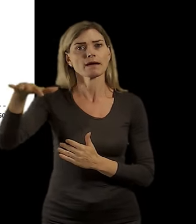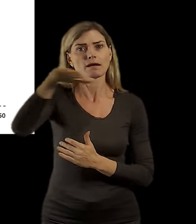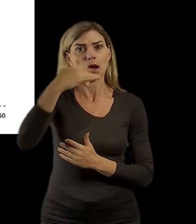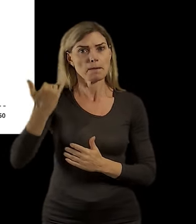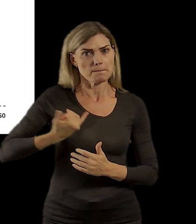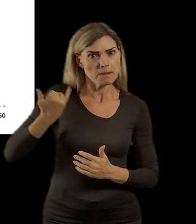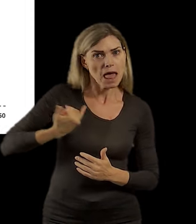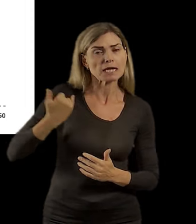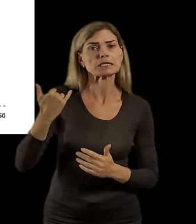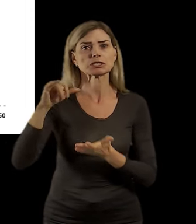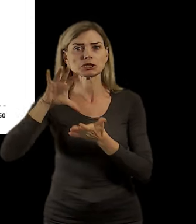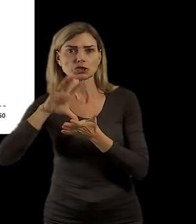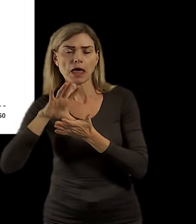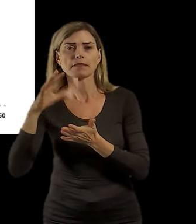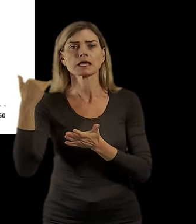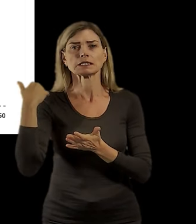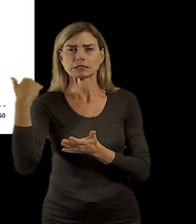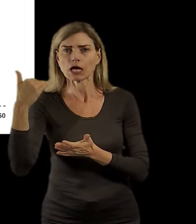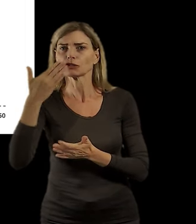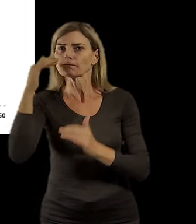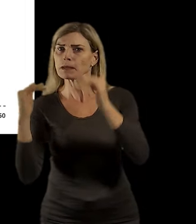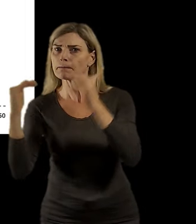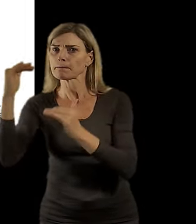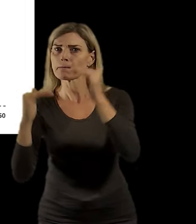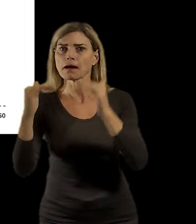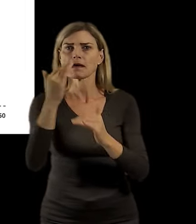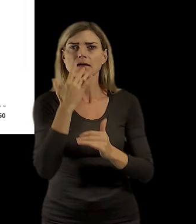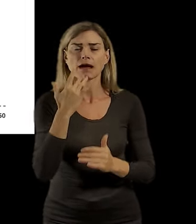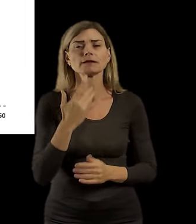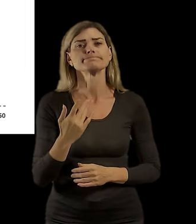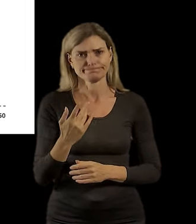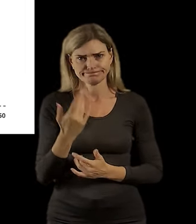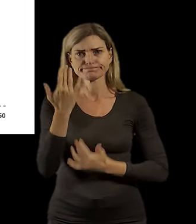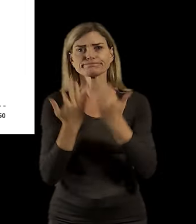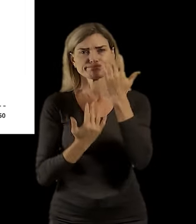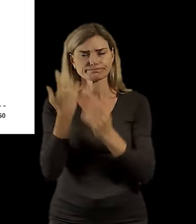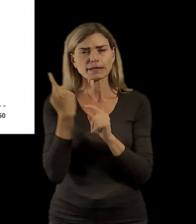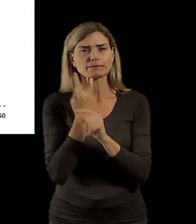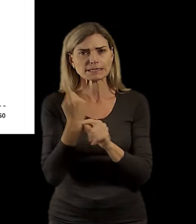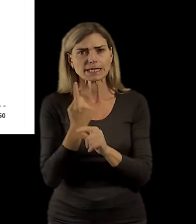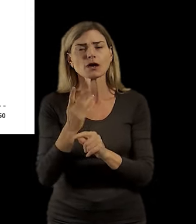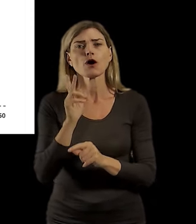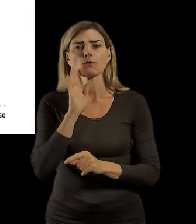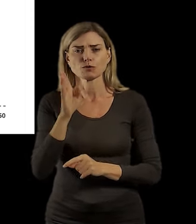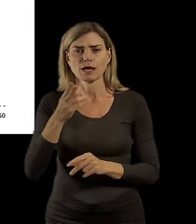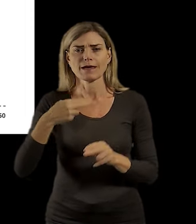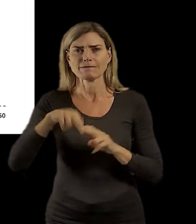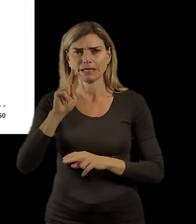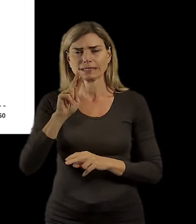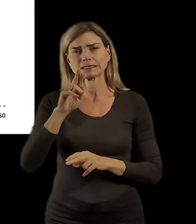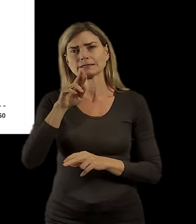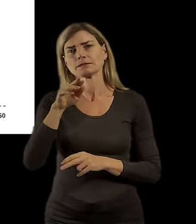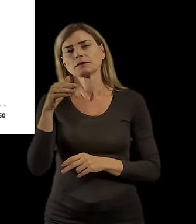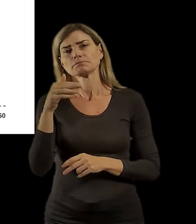vývoj podle věkových kategorii. Mělo by docházet zcela určitě k růstu počtu dětí ve věku